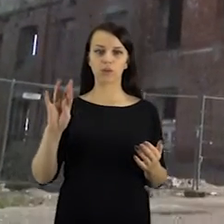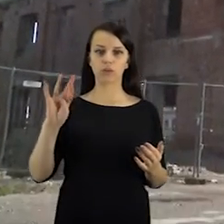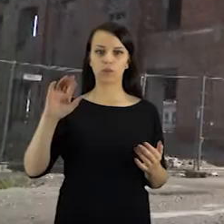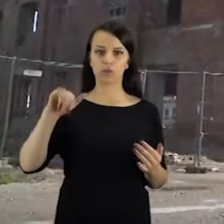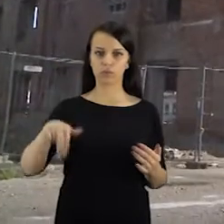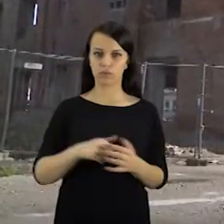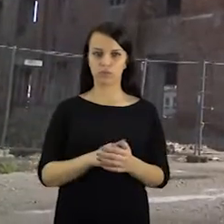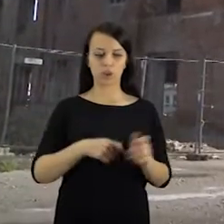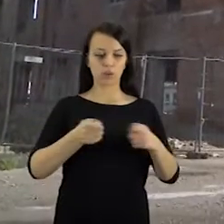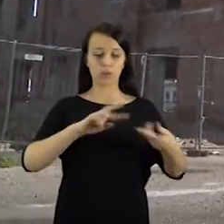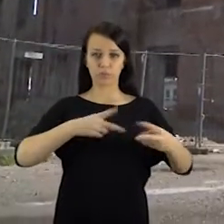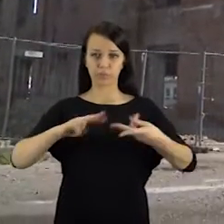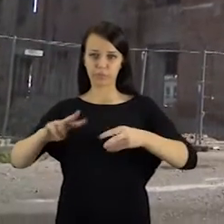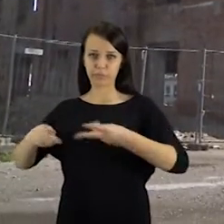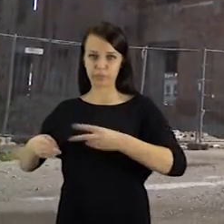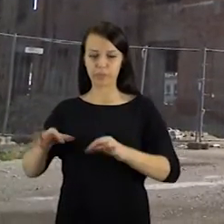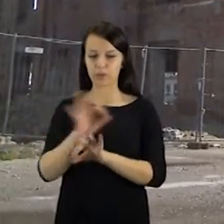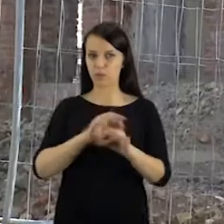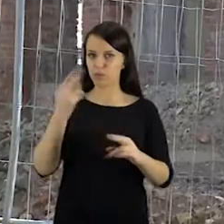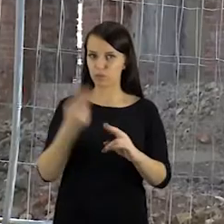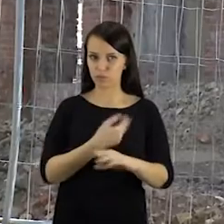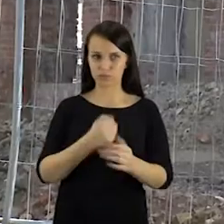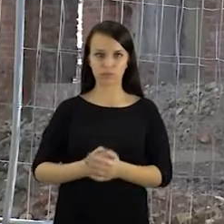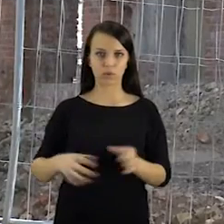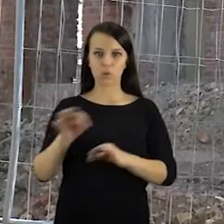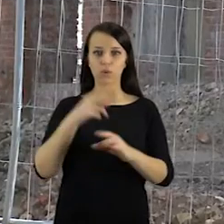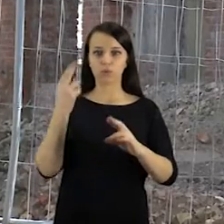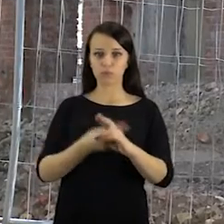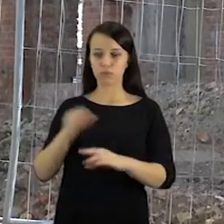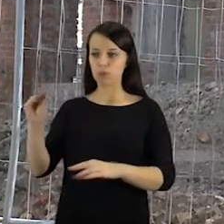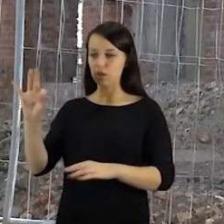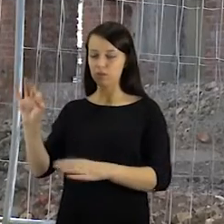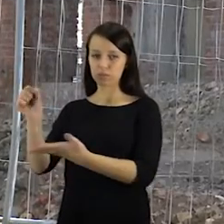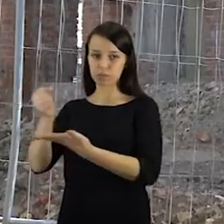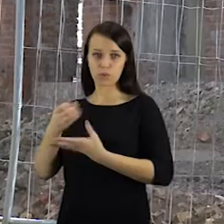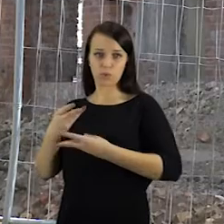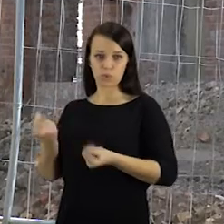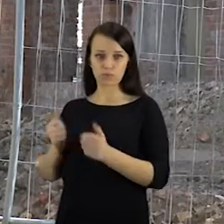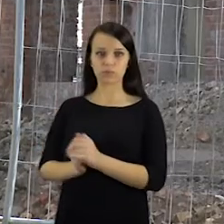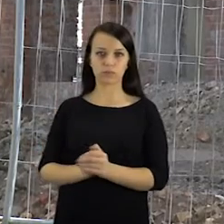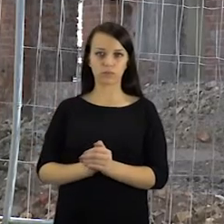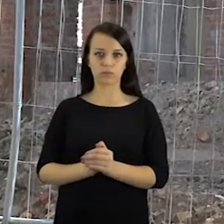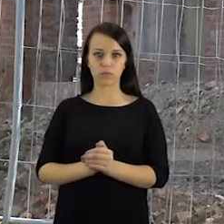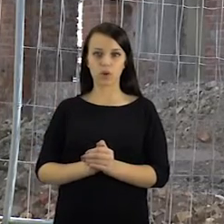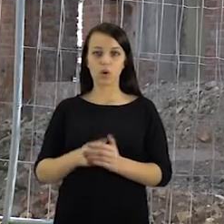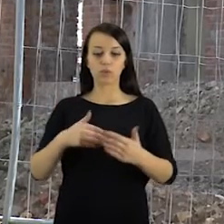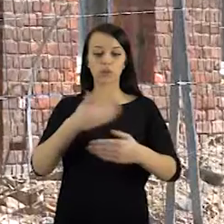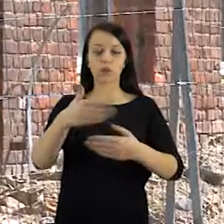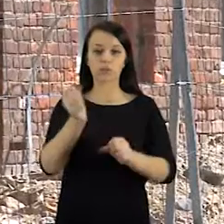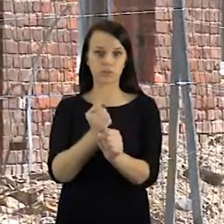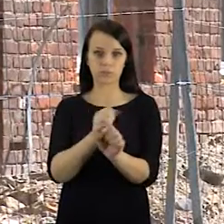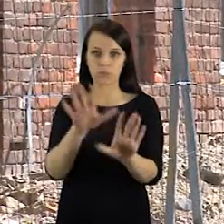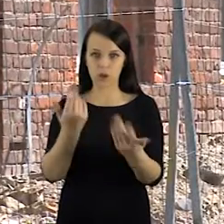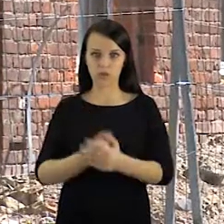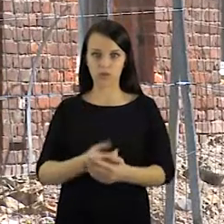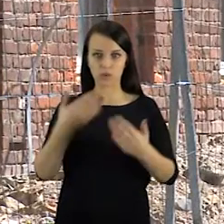Menų inkubatorių projekto nepavyko įkasti nei ankstesnei, nei šiai politikų kadencijai. Žlugus projektų ir praradus europinį finansavimą